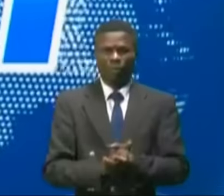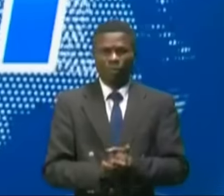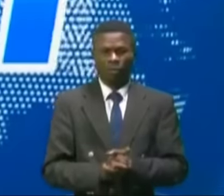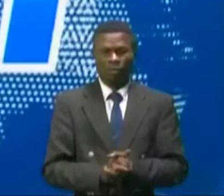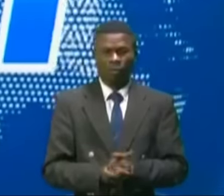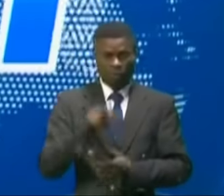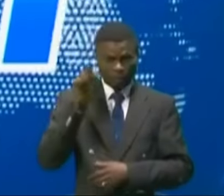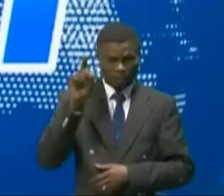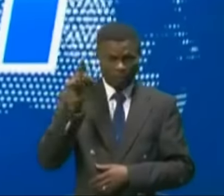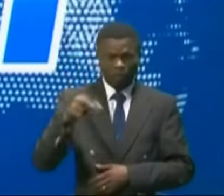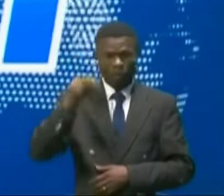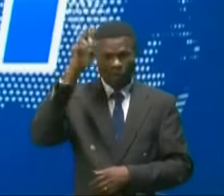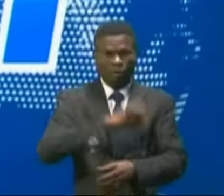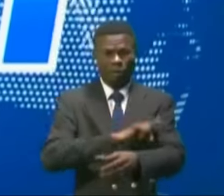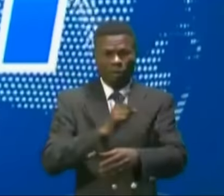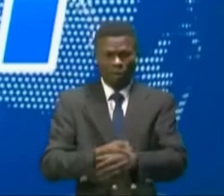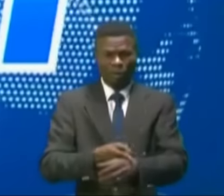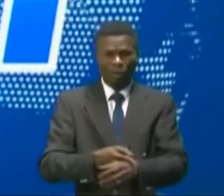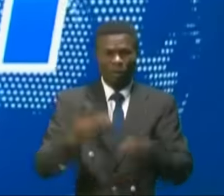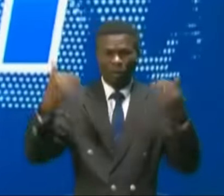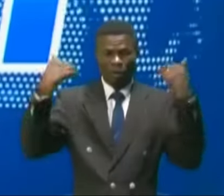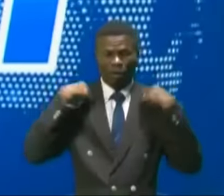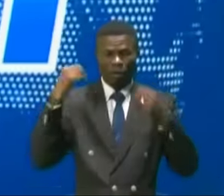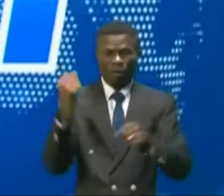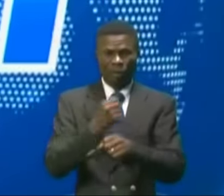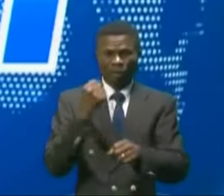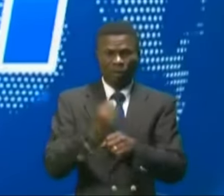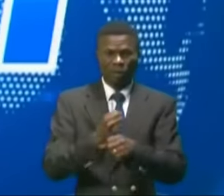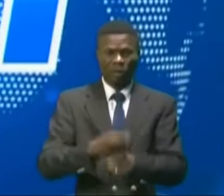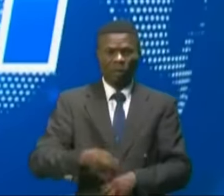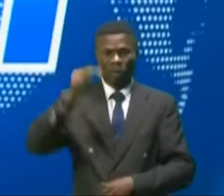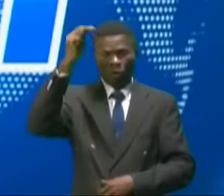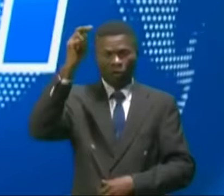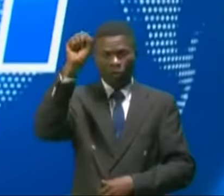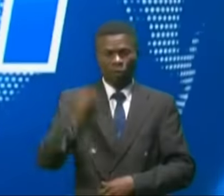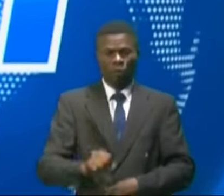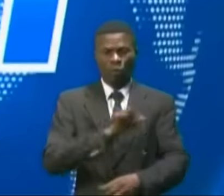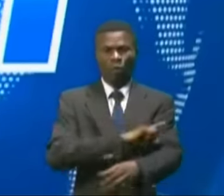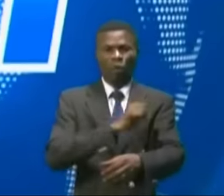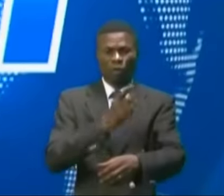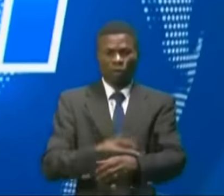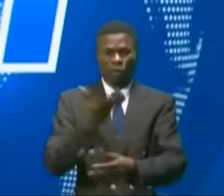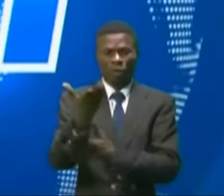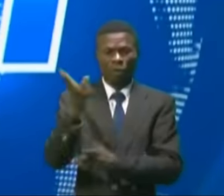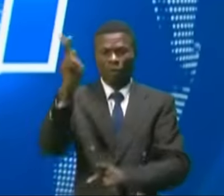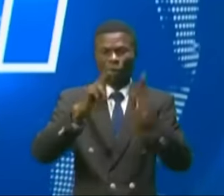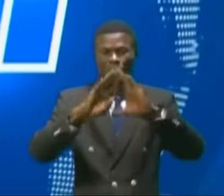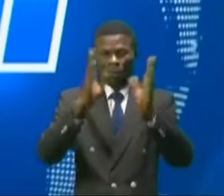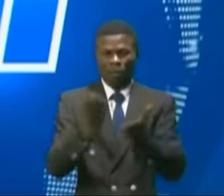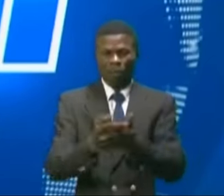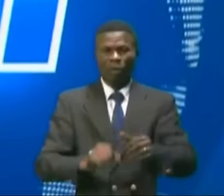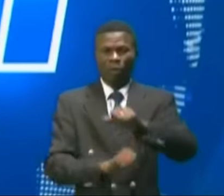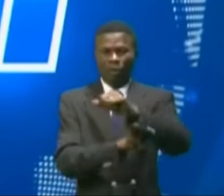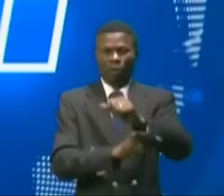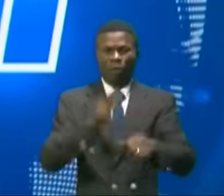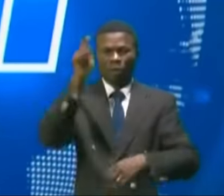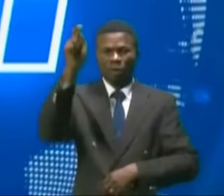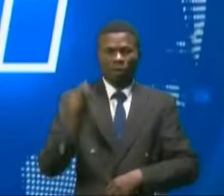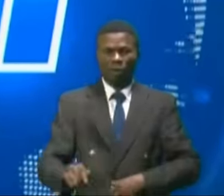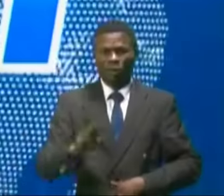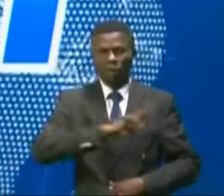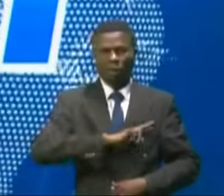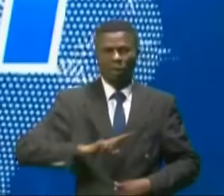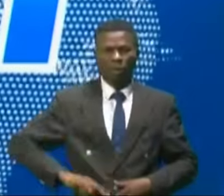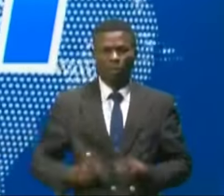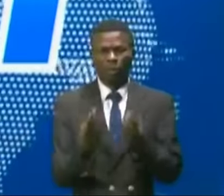Restons toujours dans les Nord Kivu. Les commandants des opérations du Nord et Sud Kivu appellent la population à soutenir les forces armées de